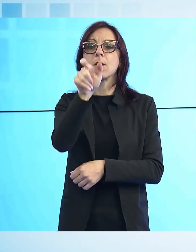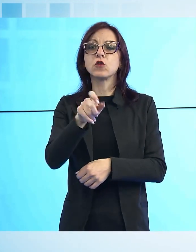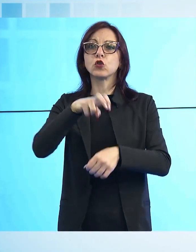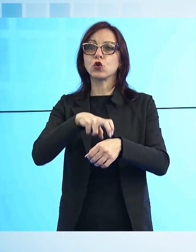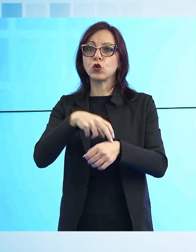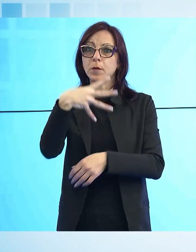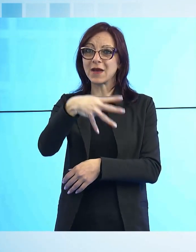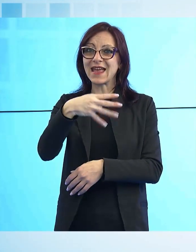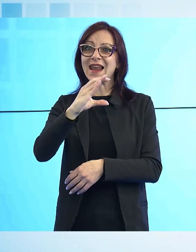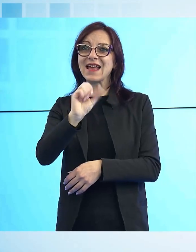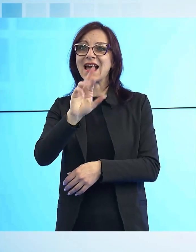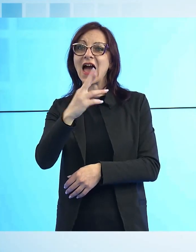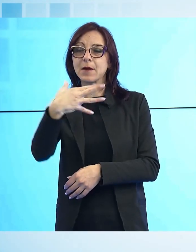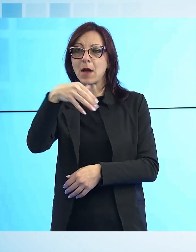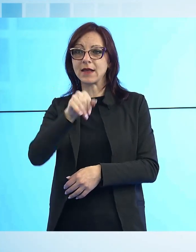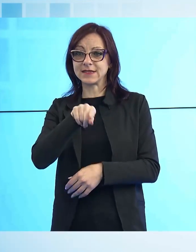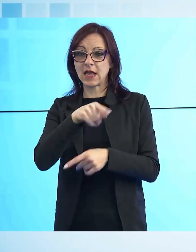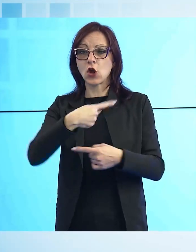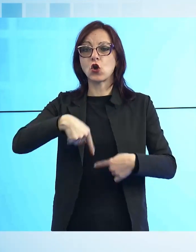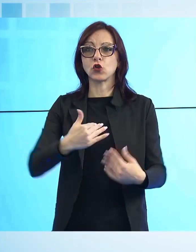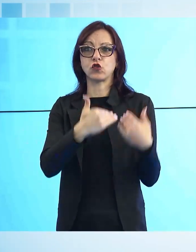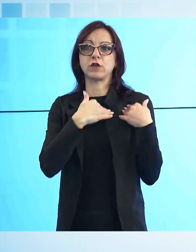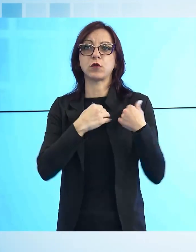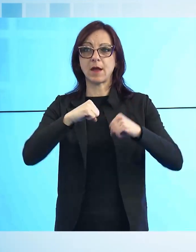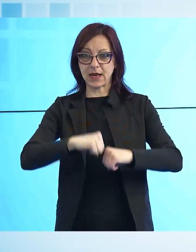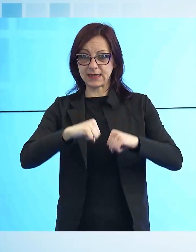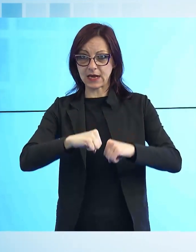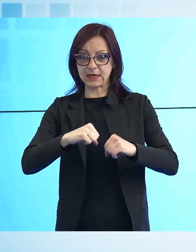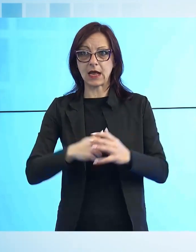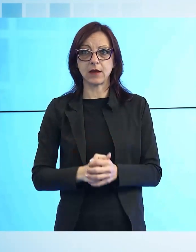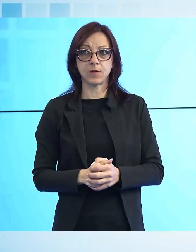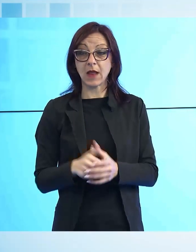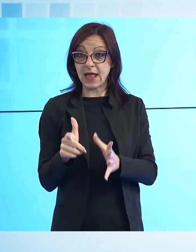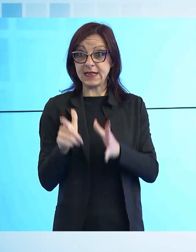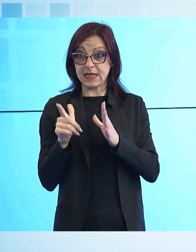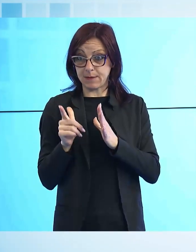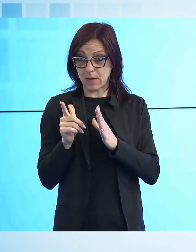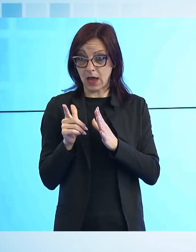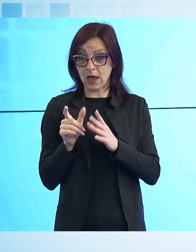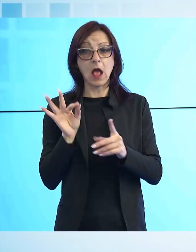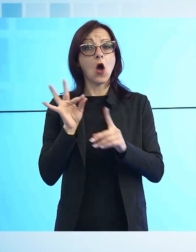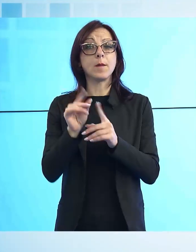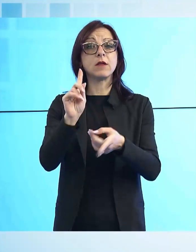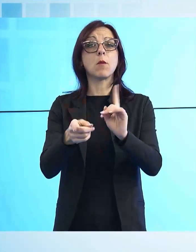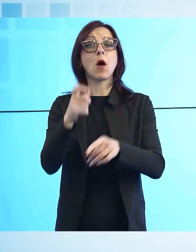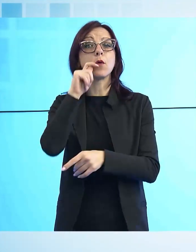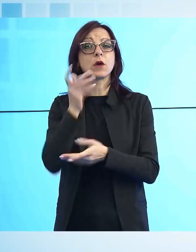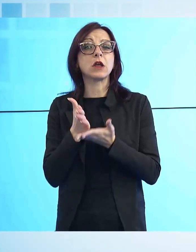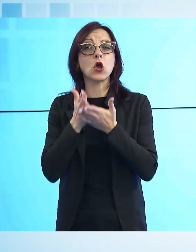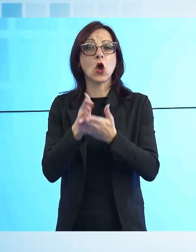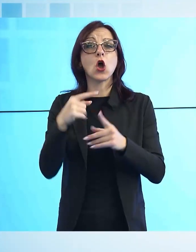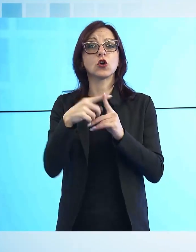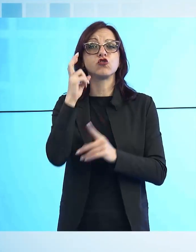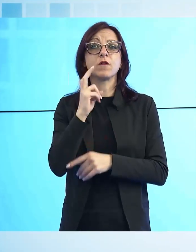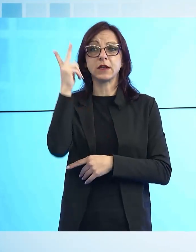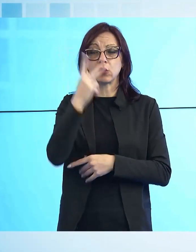nostro responsabile sanitario. Nelle scorse settimane per aiutare la popolazione ucraina colpita dal conflitto la Croce Verde di